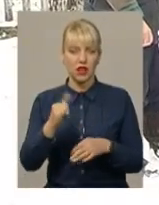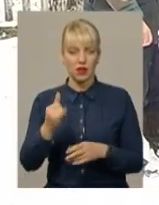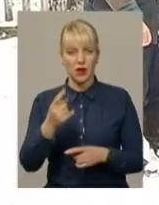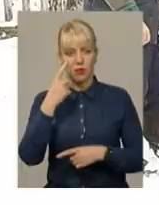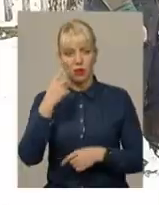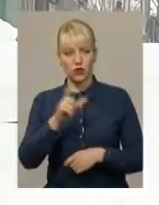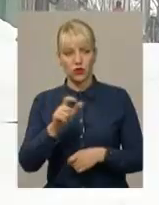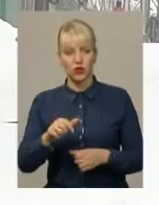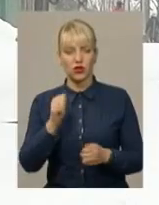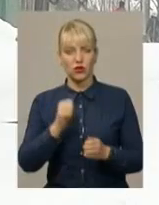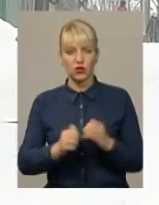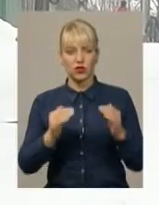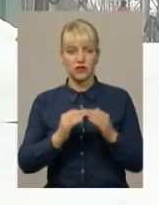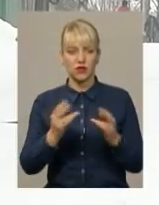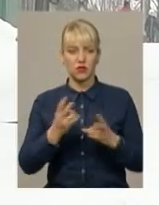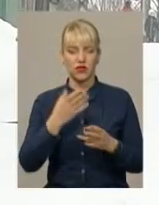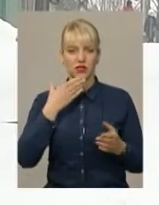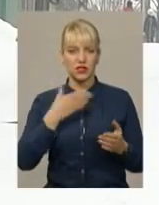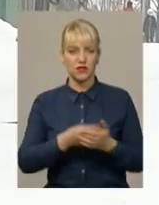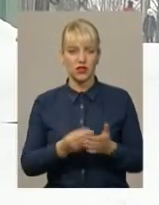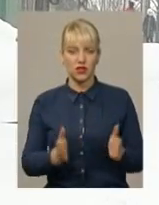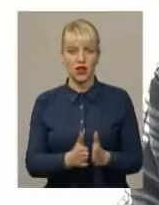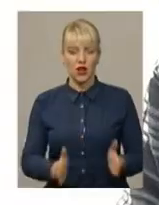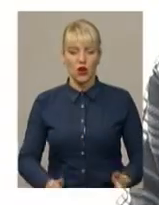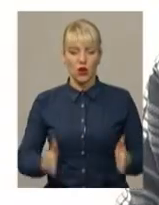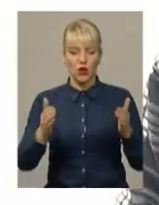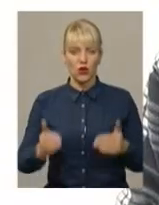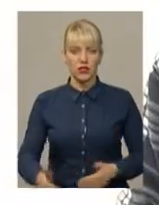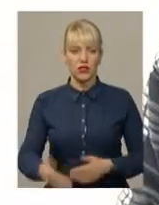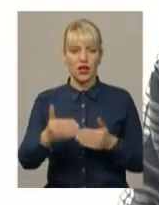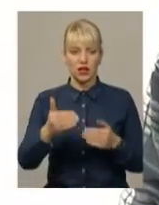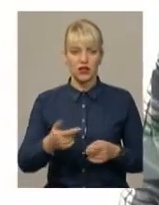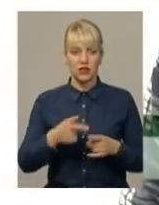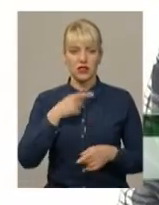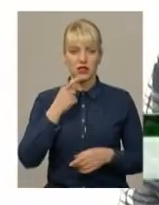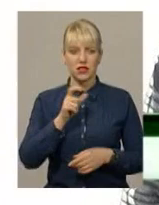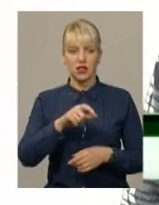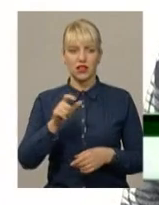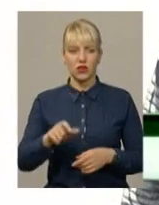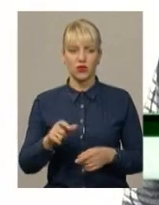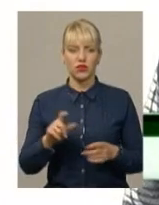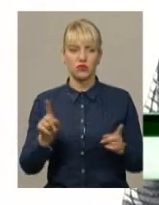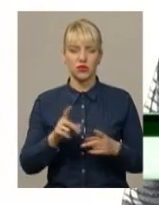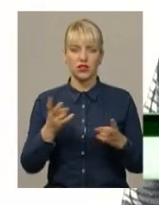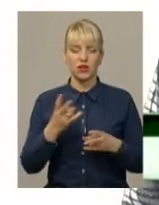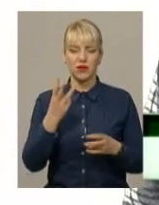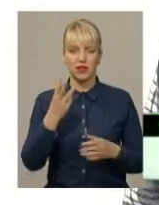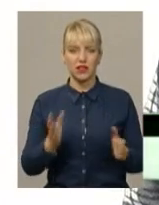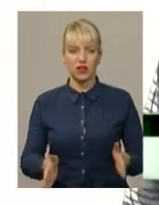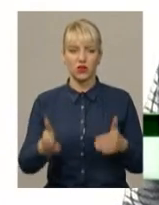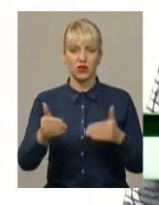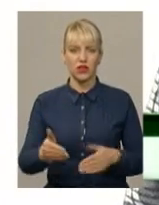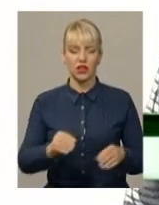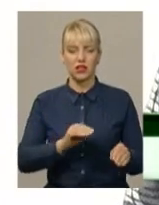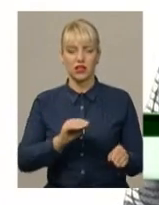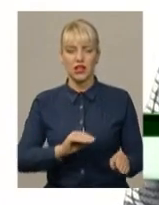повідомили, кожен двір мусить мати контейнери. Сказали людям в Ружичній, що треба три контейнери залишити,